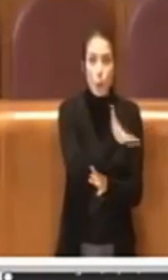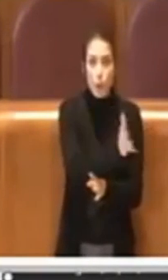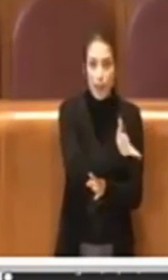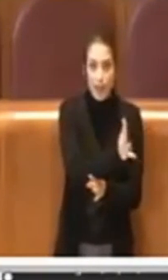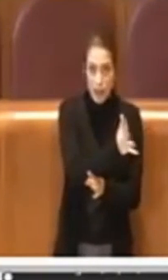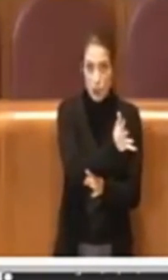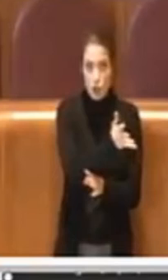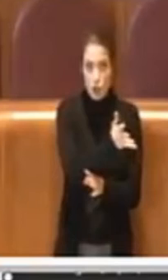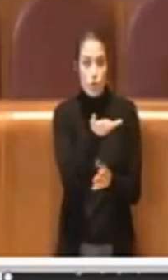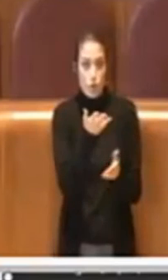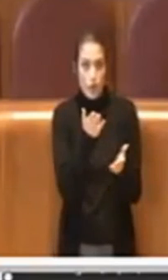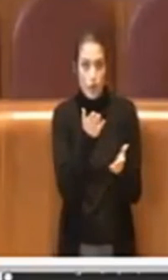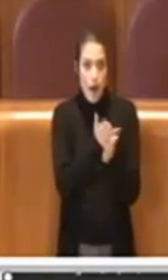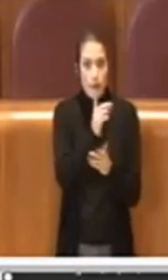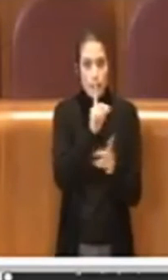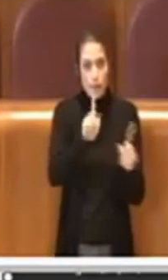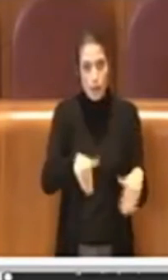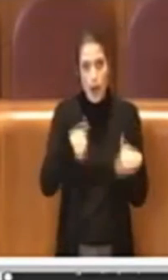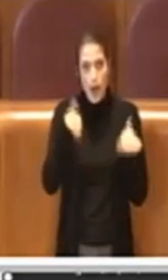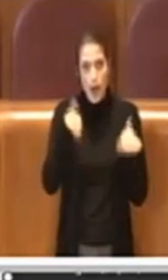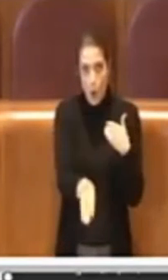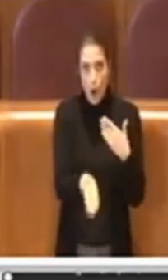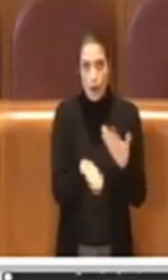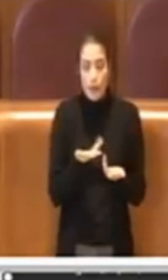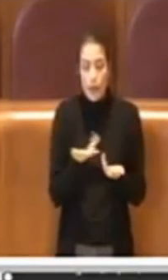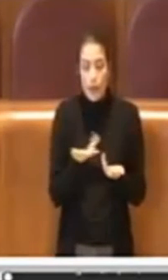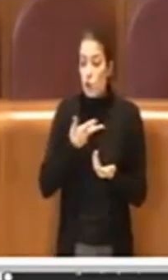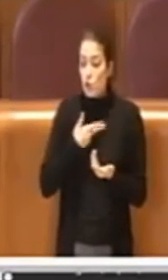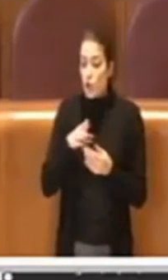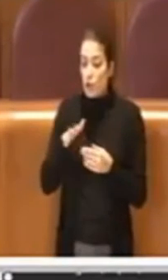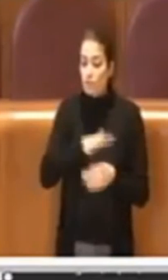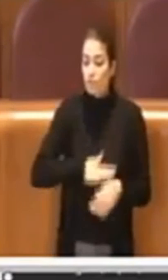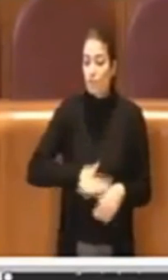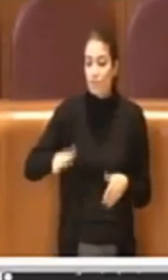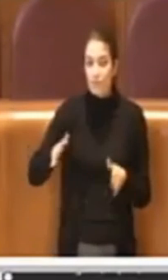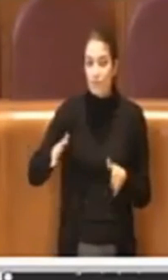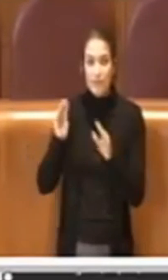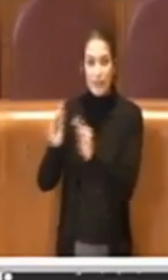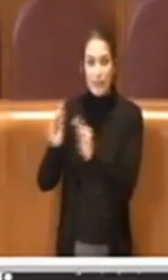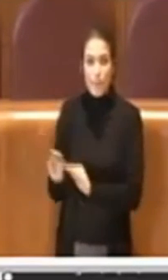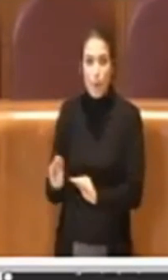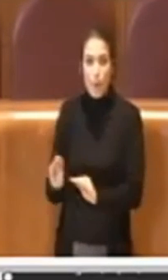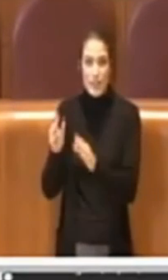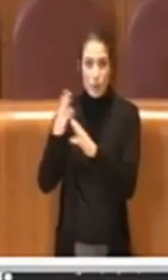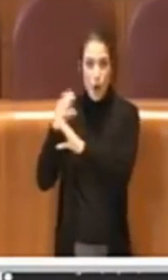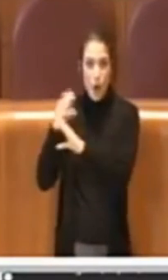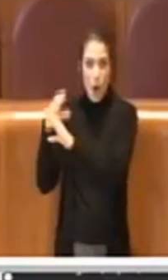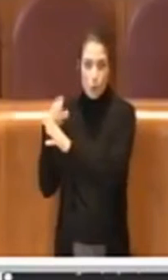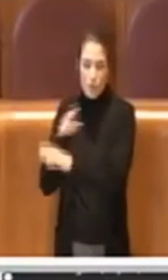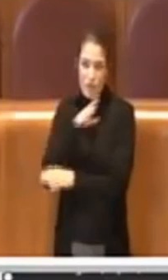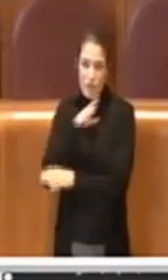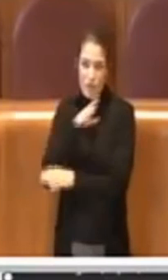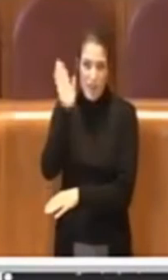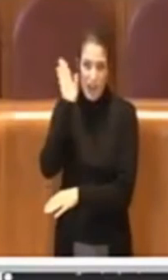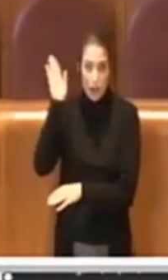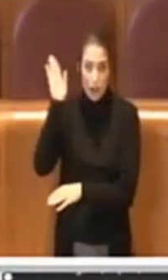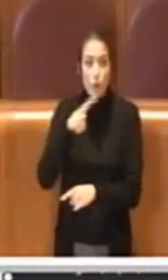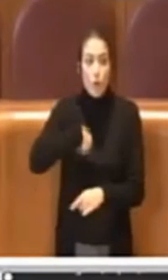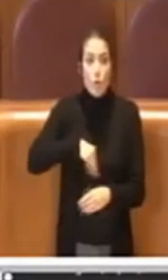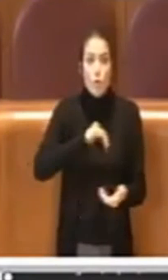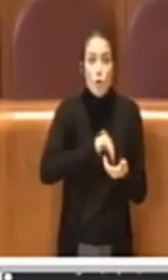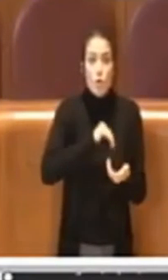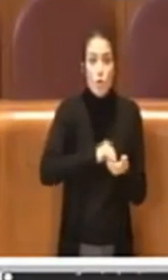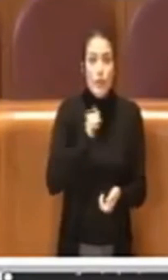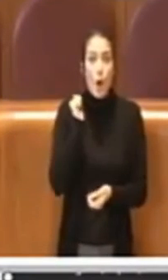media altissima, ha un parco autobus vecchissimo. Noi con una società con un